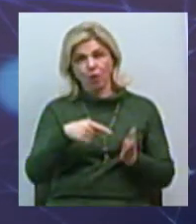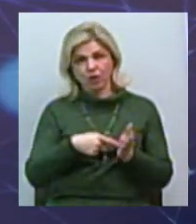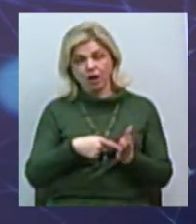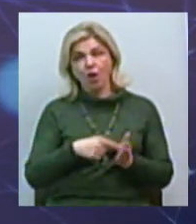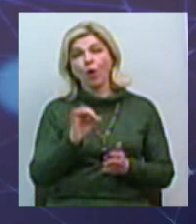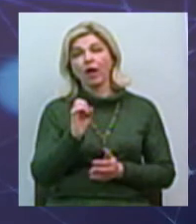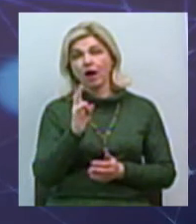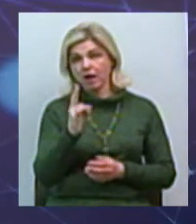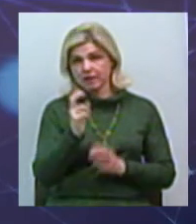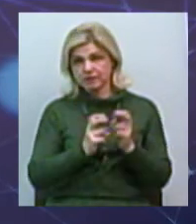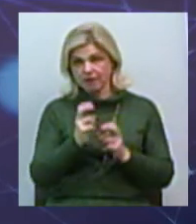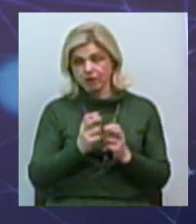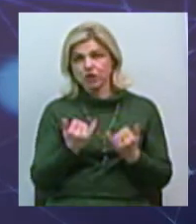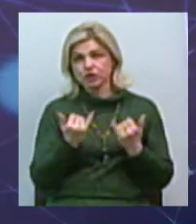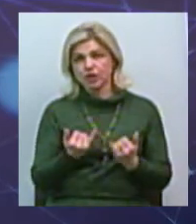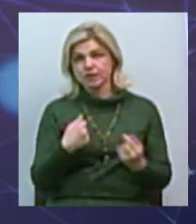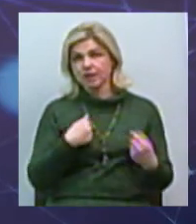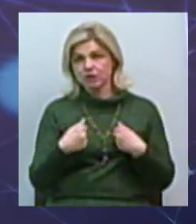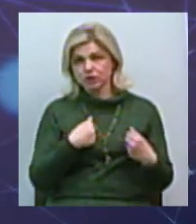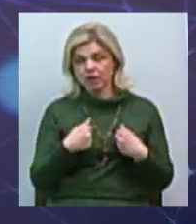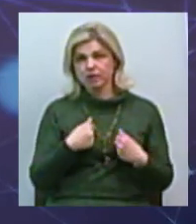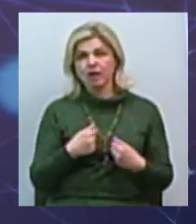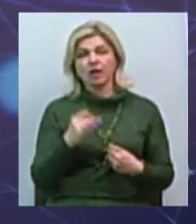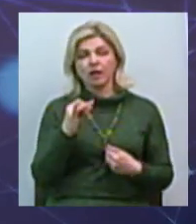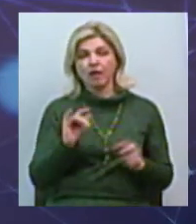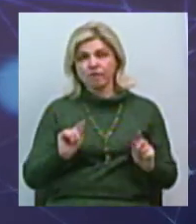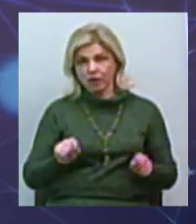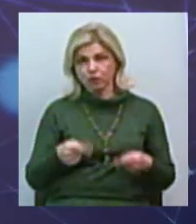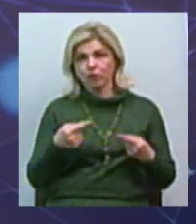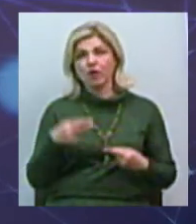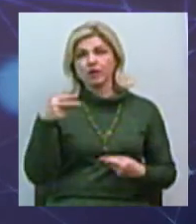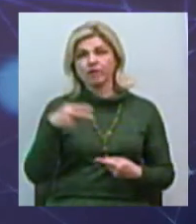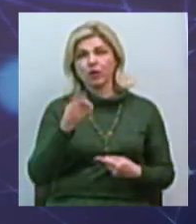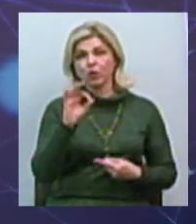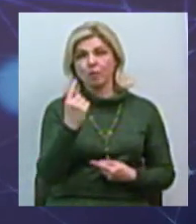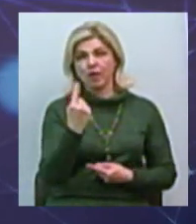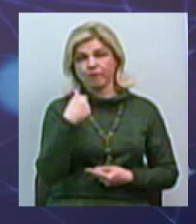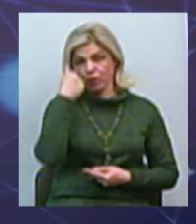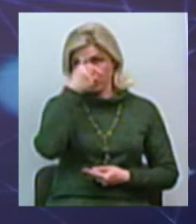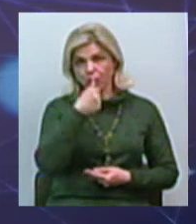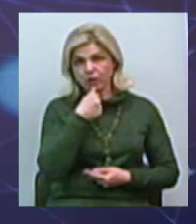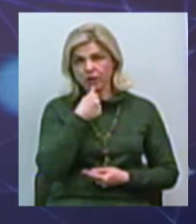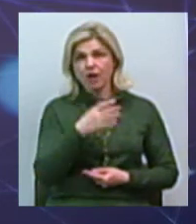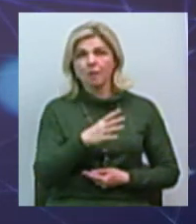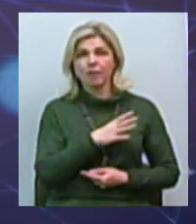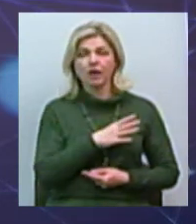завод «Океан», котрий тепер страждає, він відродився буквально 2001 року, коли його